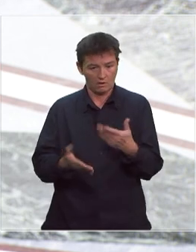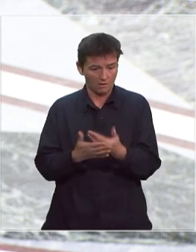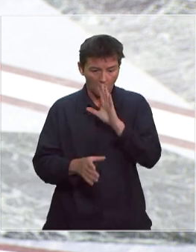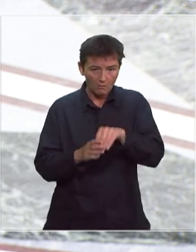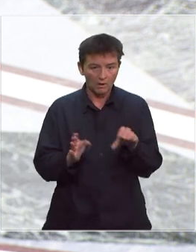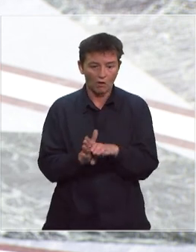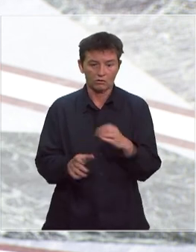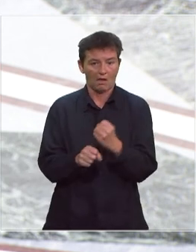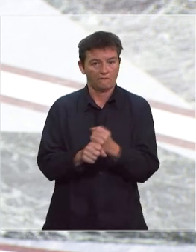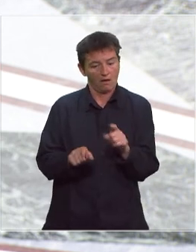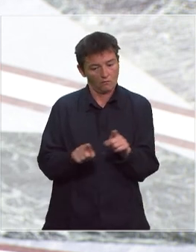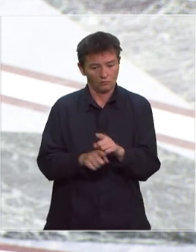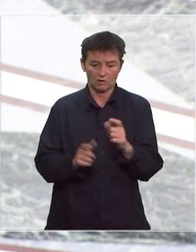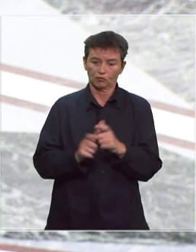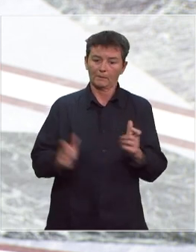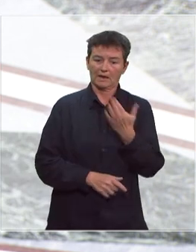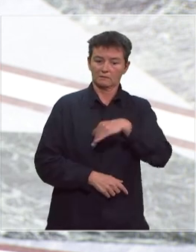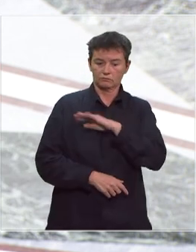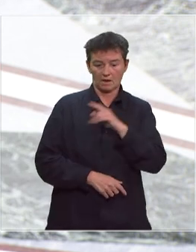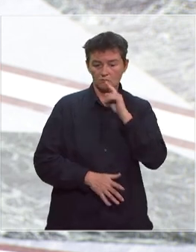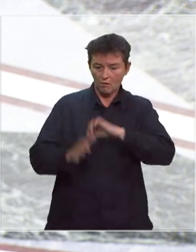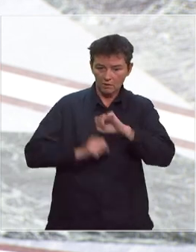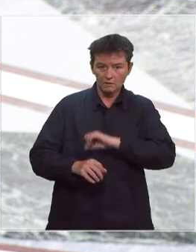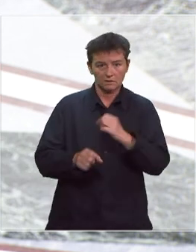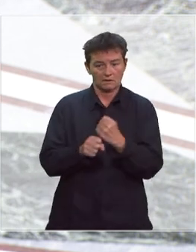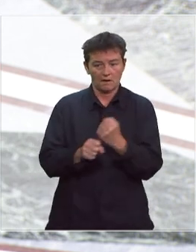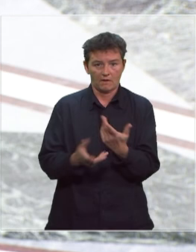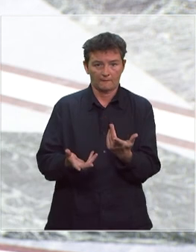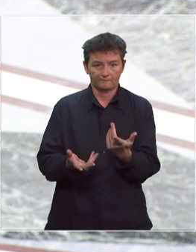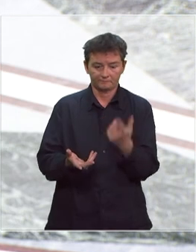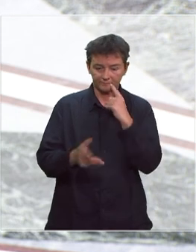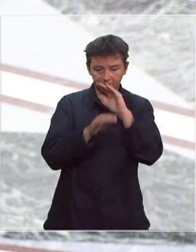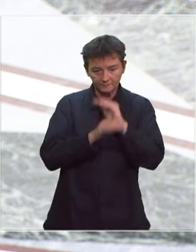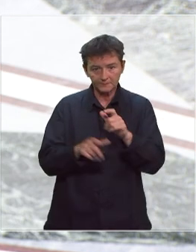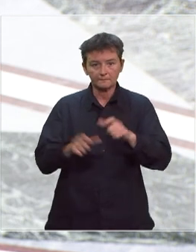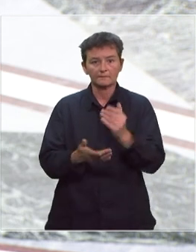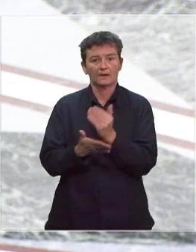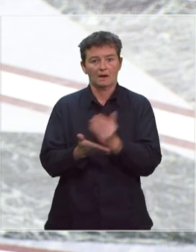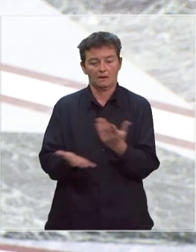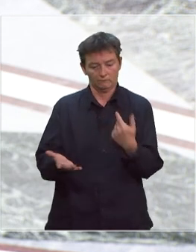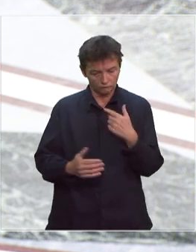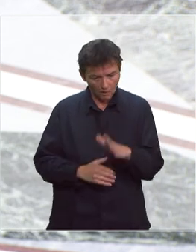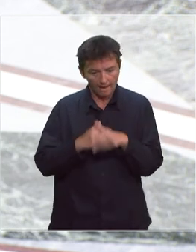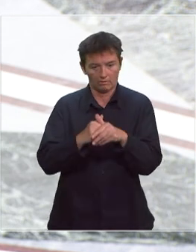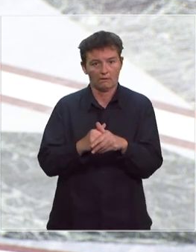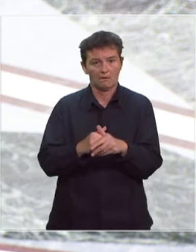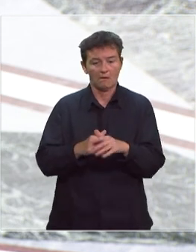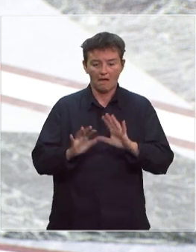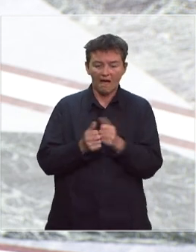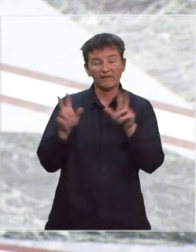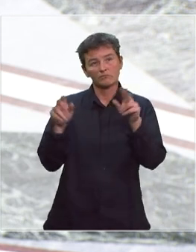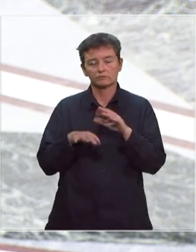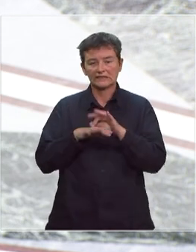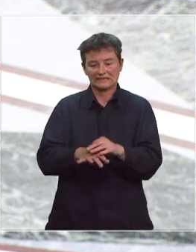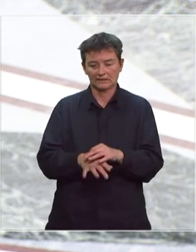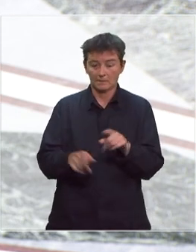travail, et elles ont une responsabilité pour organiser le travail de façon à pouvoir protéger les salariés. Nous les aidons par ces guides,